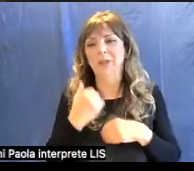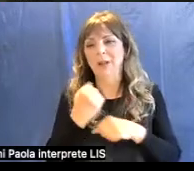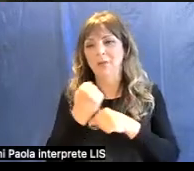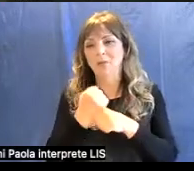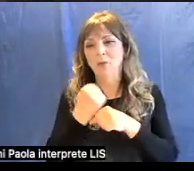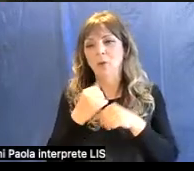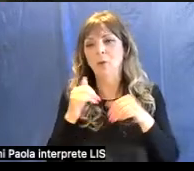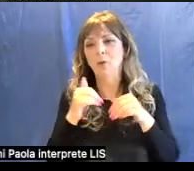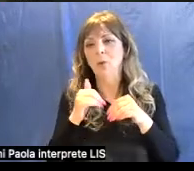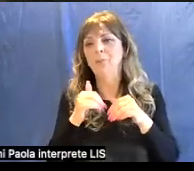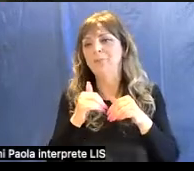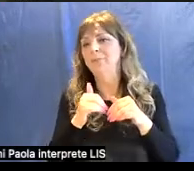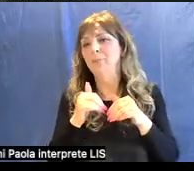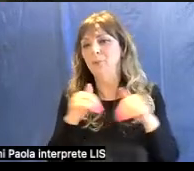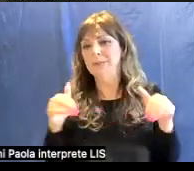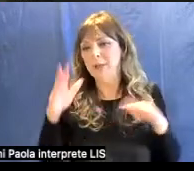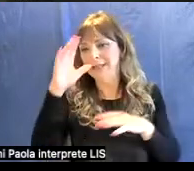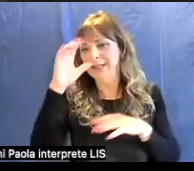sistema museale di Ateneo.